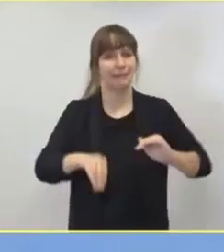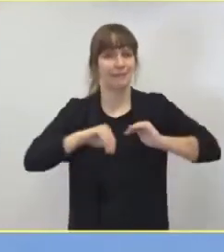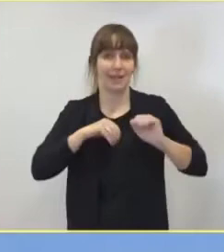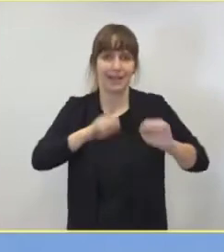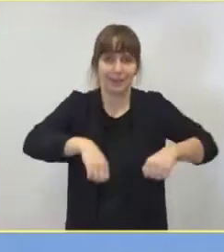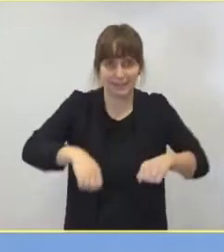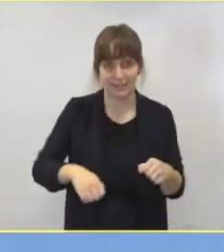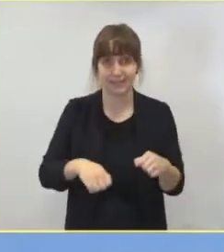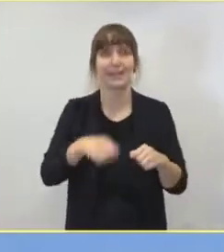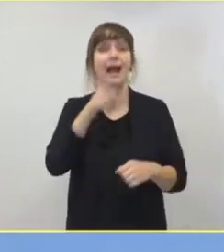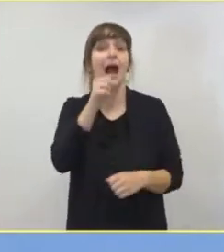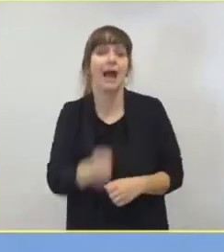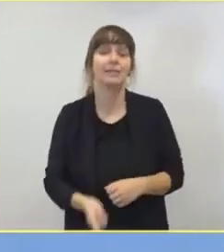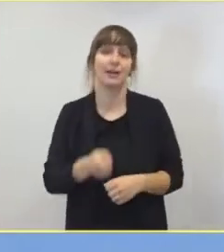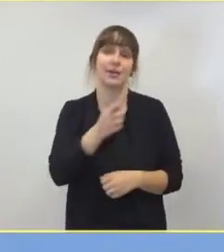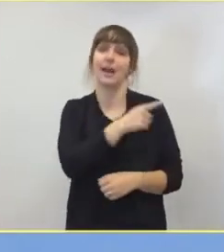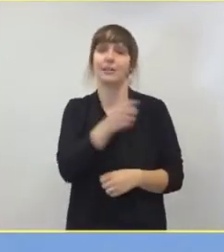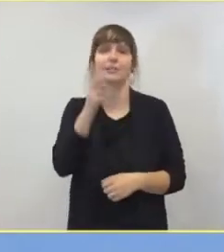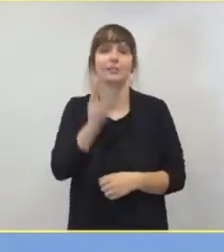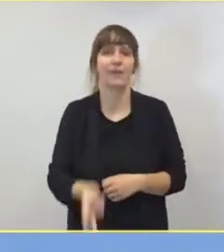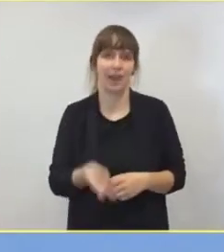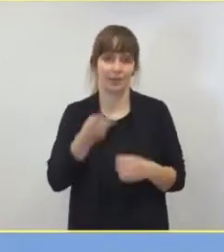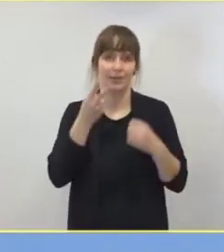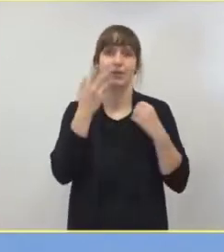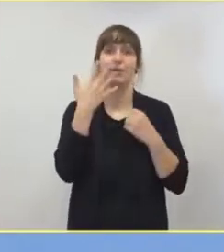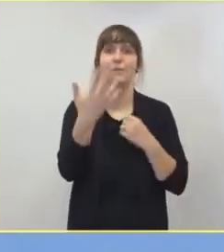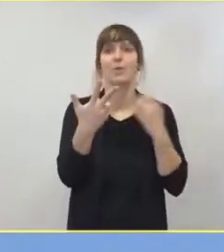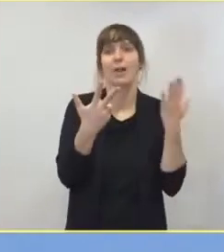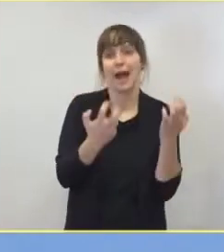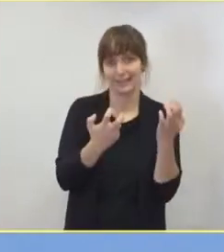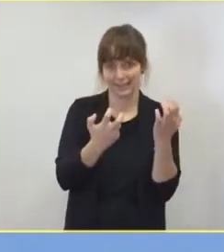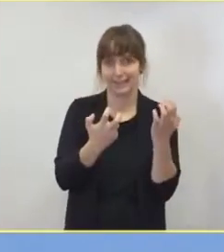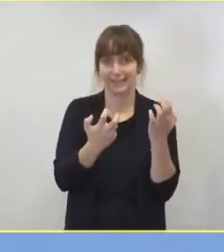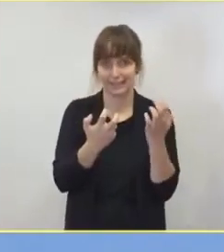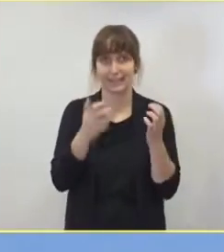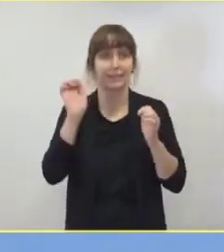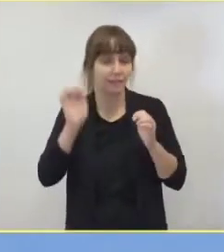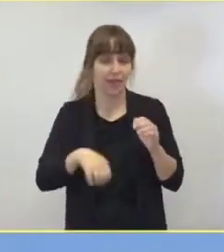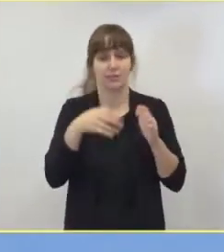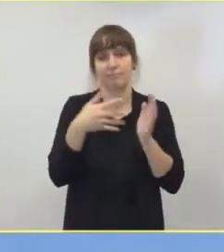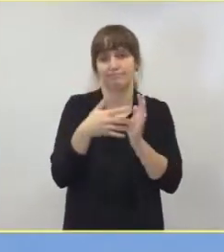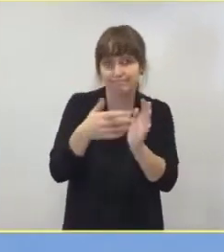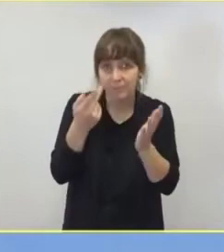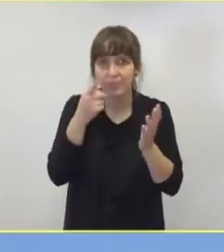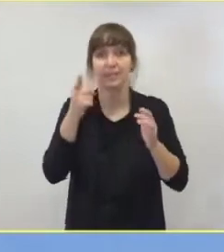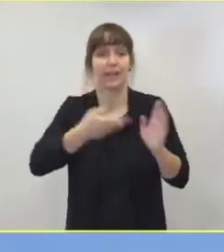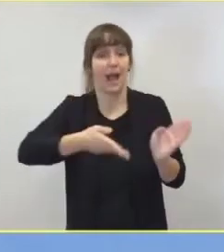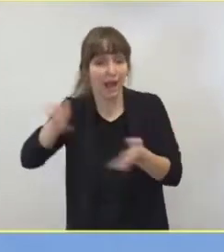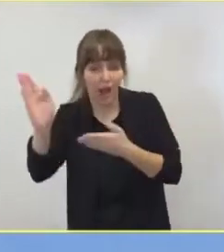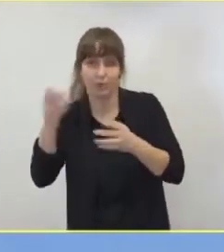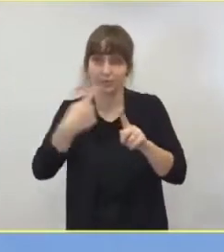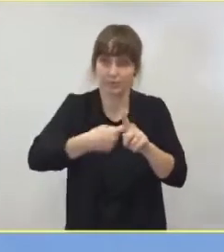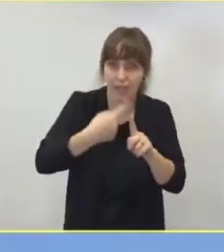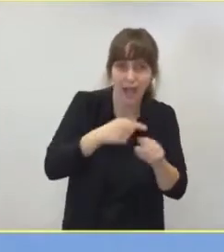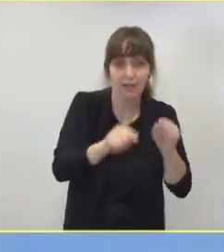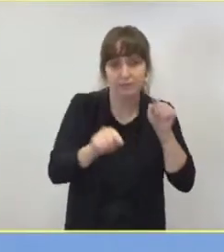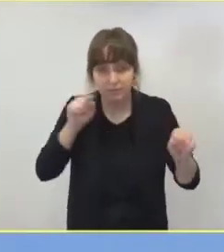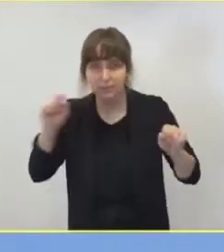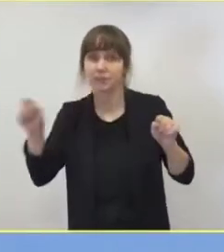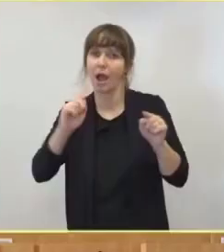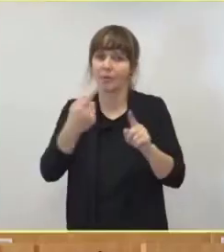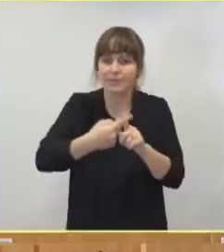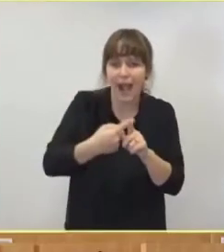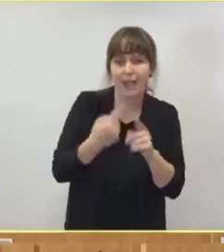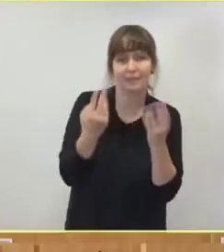.285 meldenden Krankenhausstandorten einsetzen und verfügen über Zahlen zu den dort behandelten Covid-19